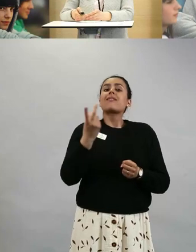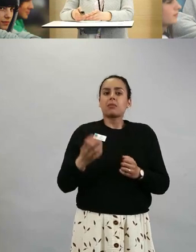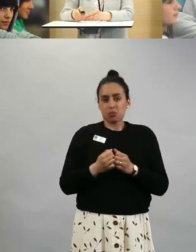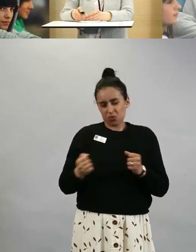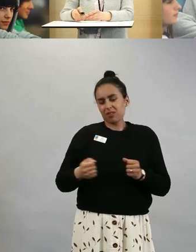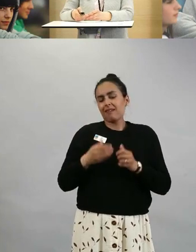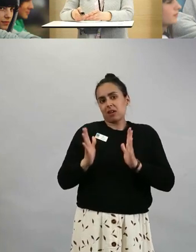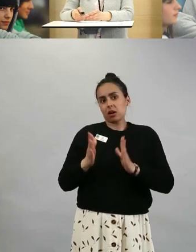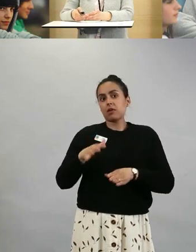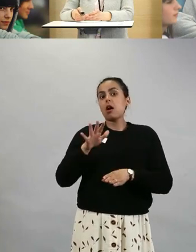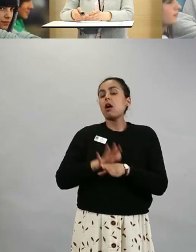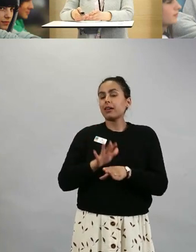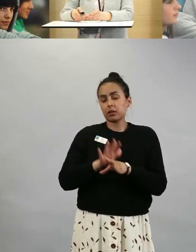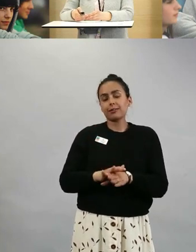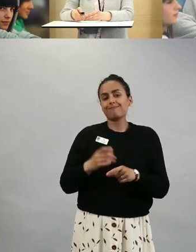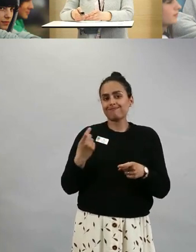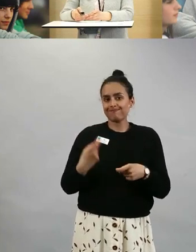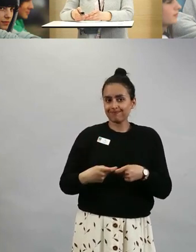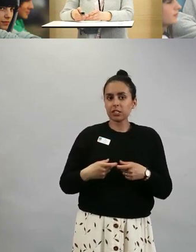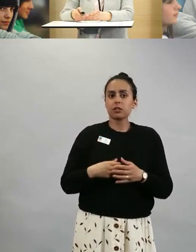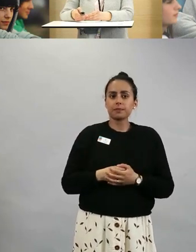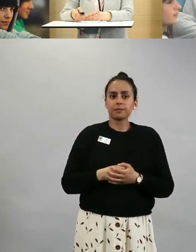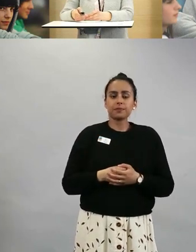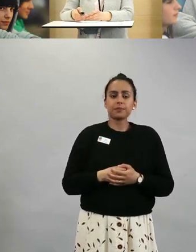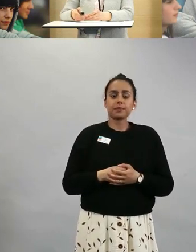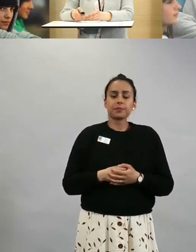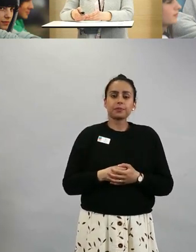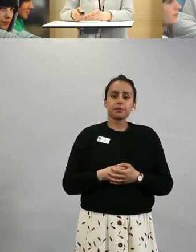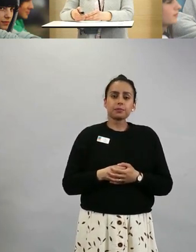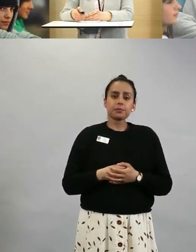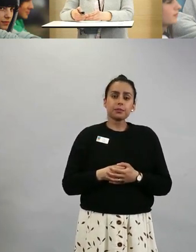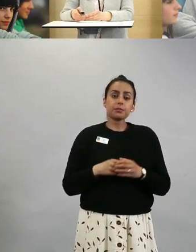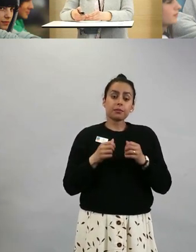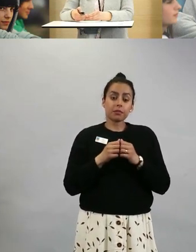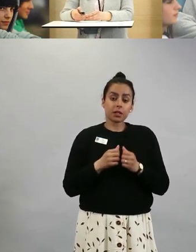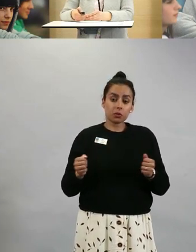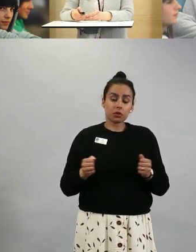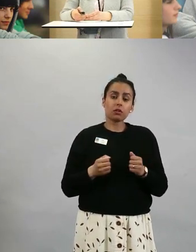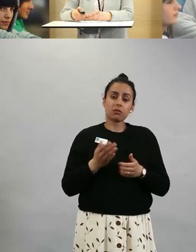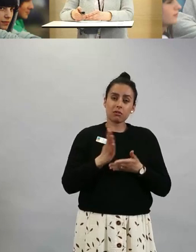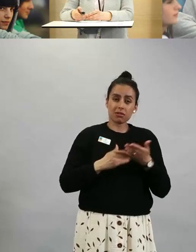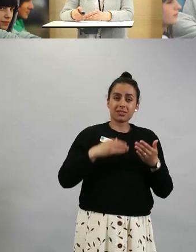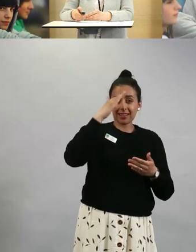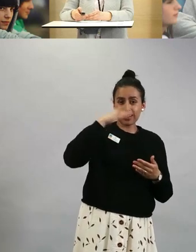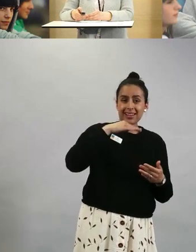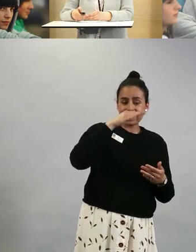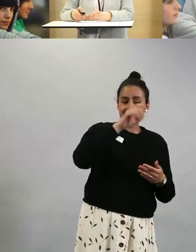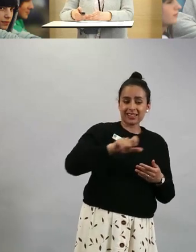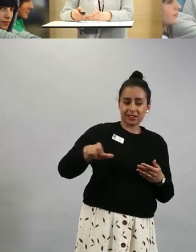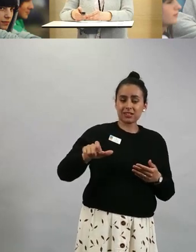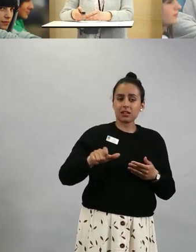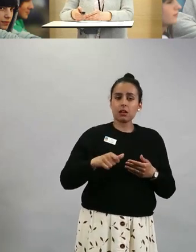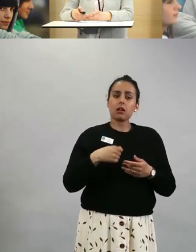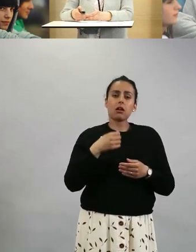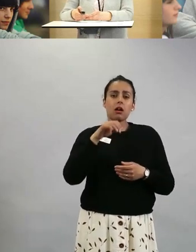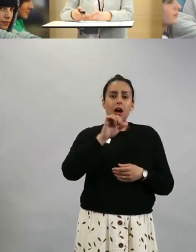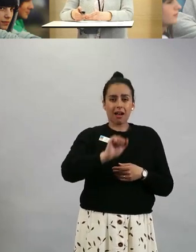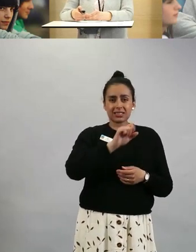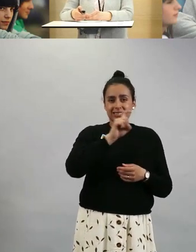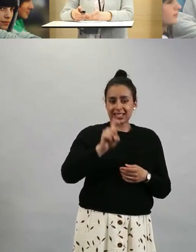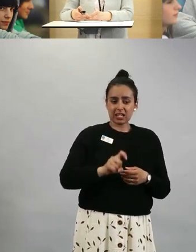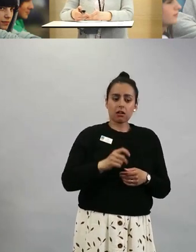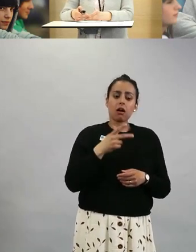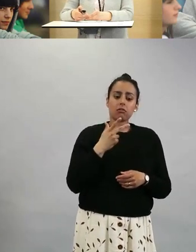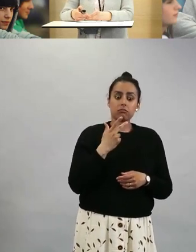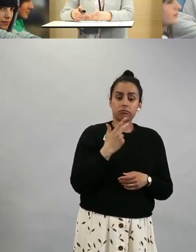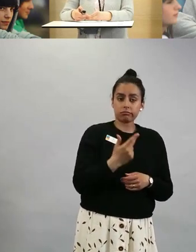Meillä on sitten näitä henkilöitä, jotka onkin saanut ensimmäisen annoksen AstraZenecan rokotetta. He saivat sen